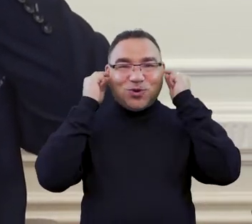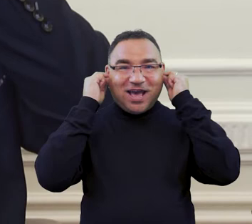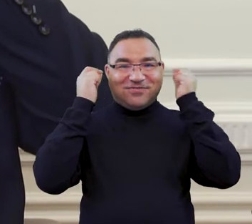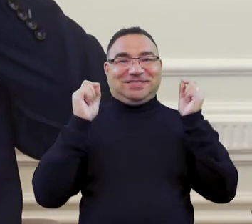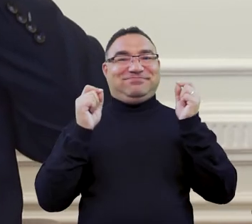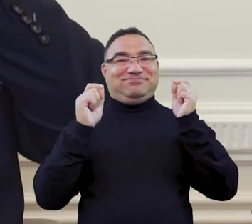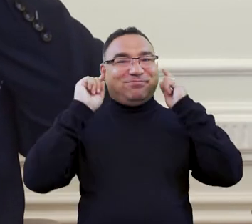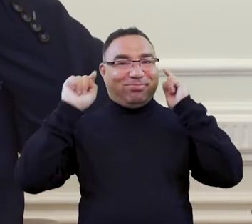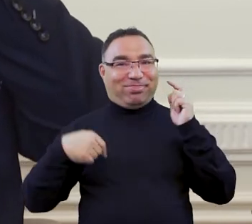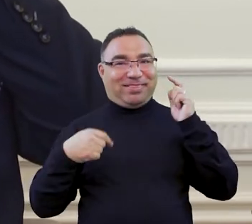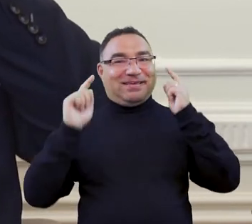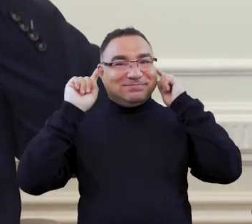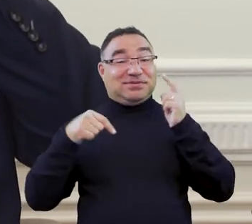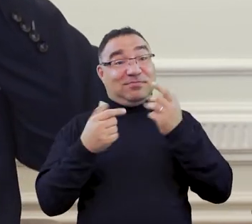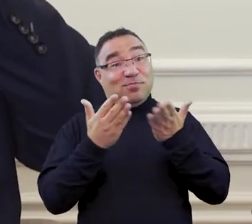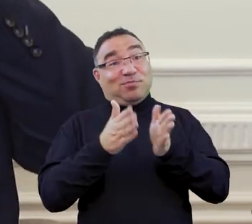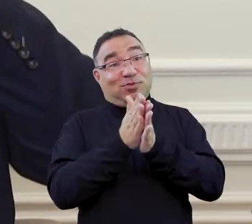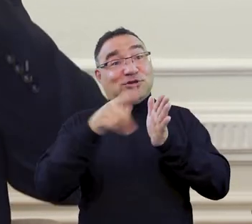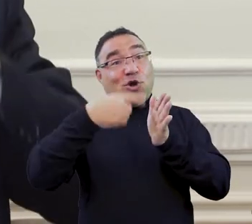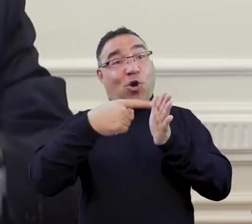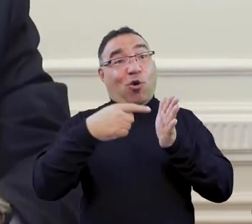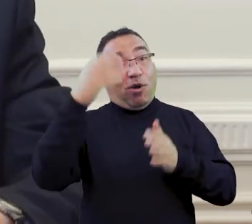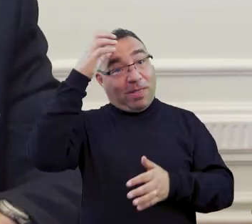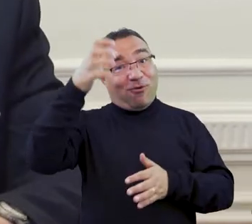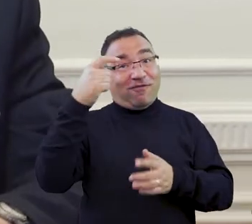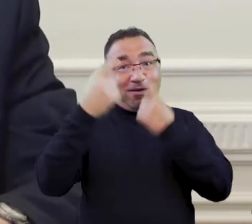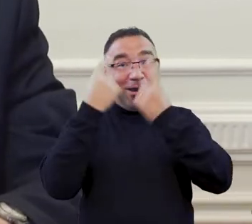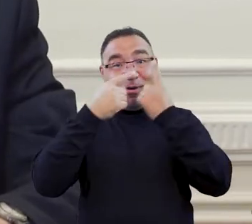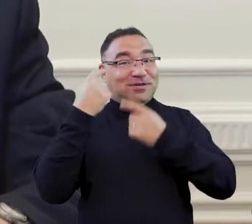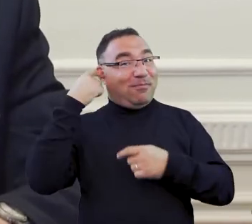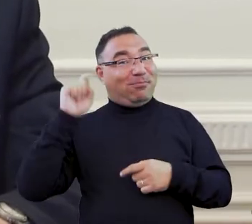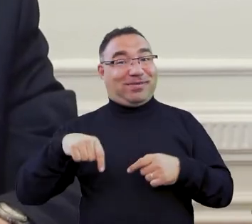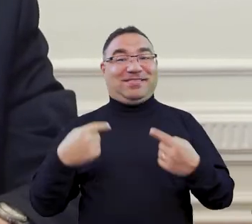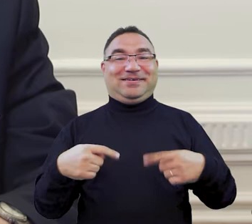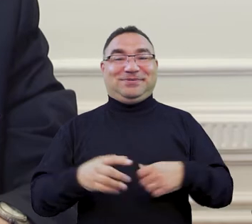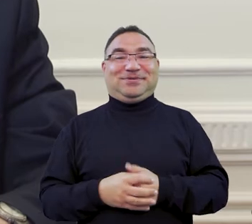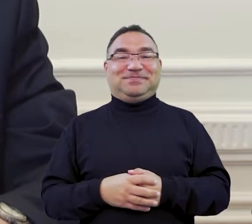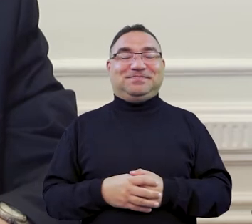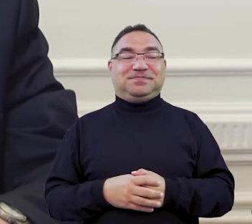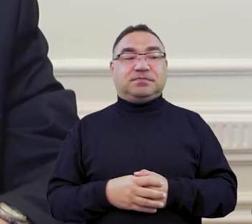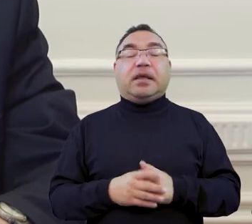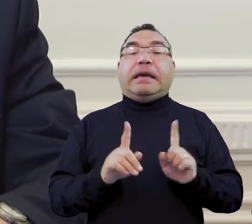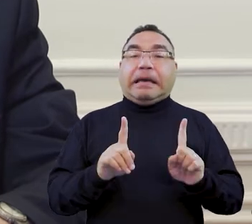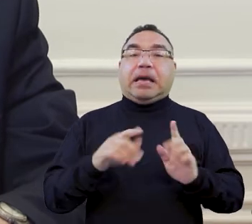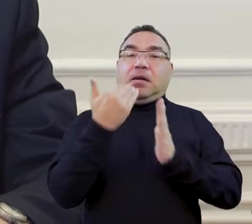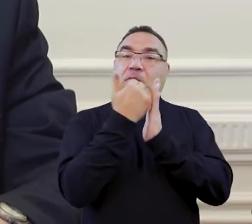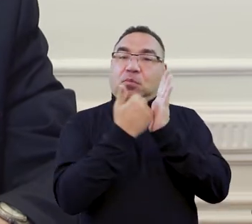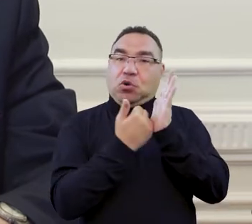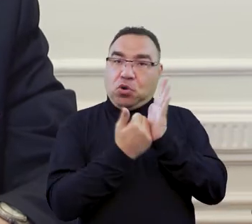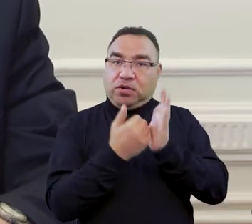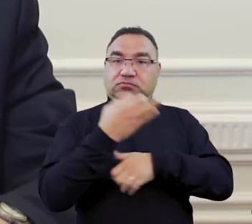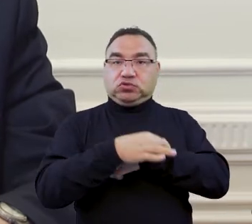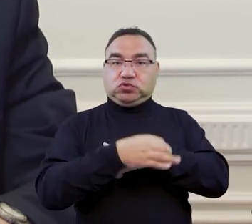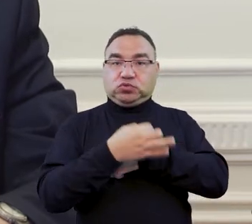także już jeden temat dla koła naukowego jest. Część efektów uczenia się objętych programem studiów